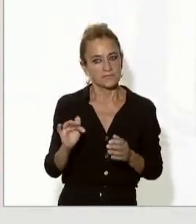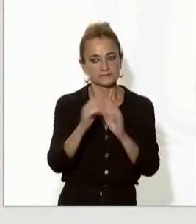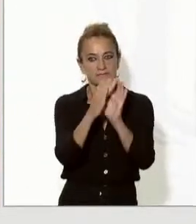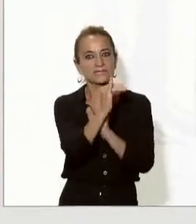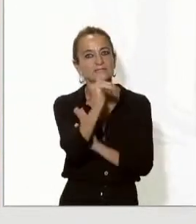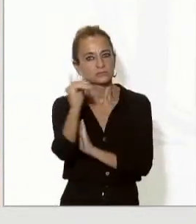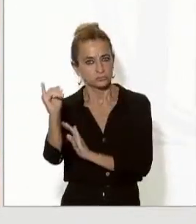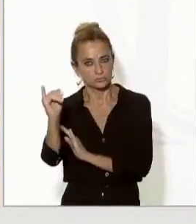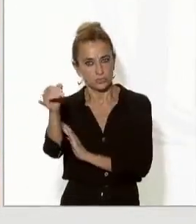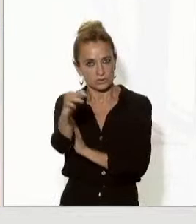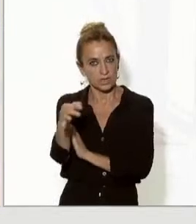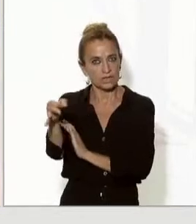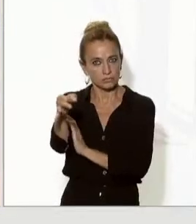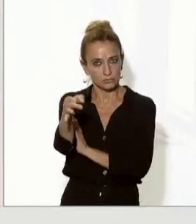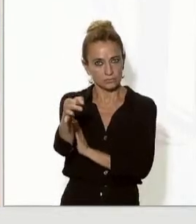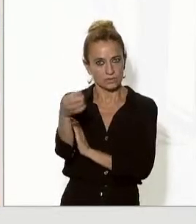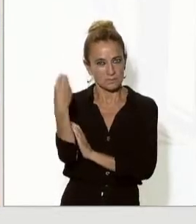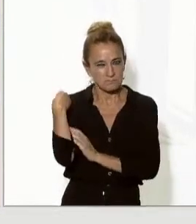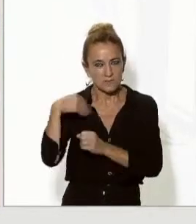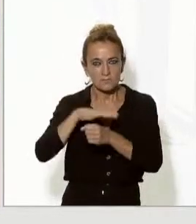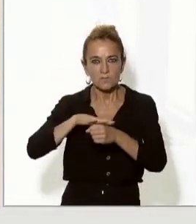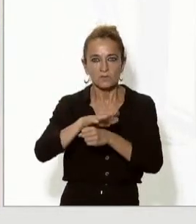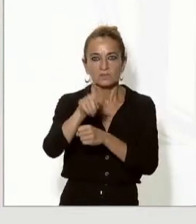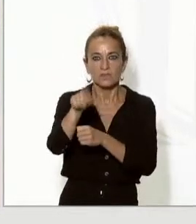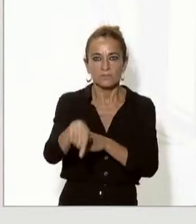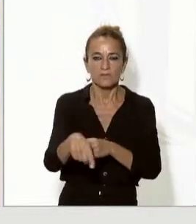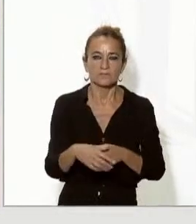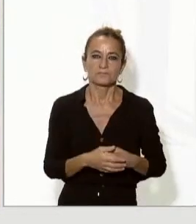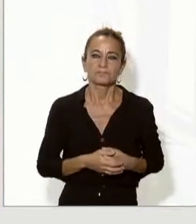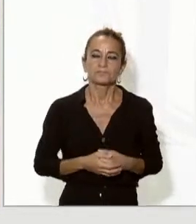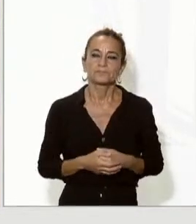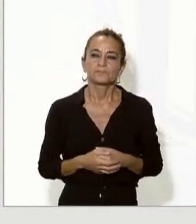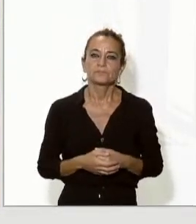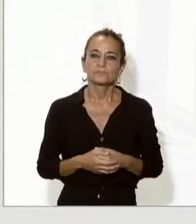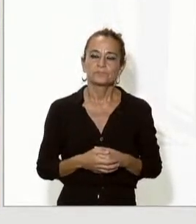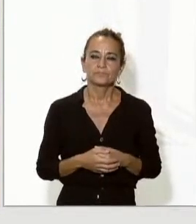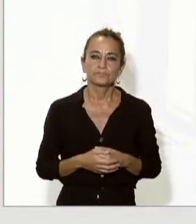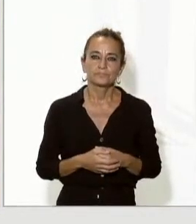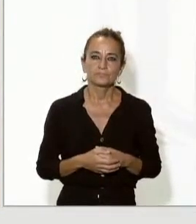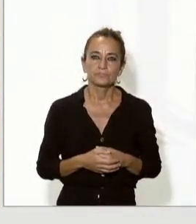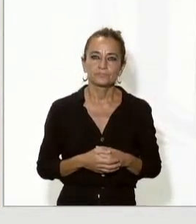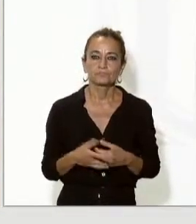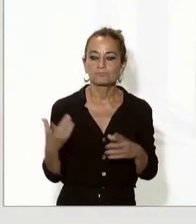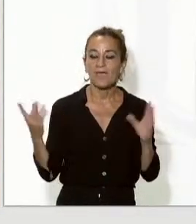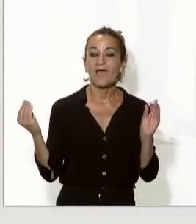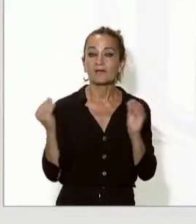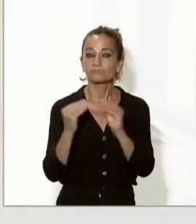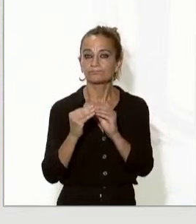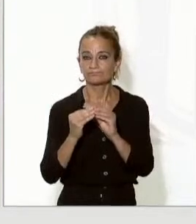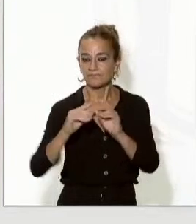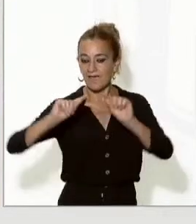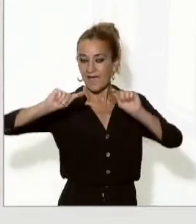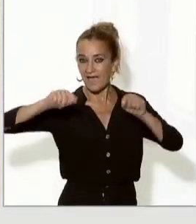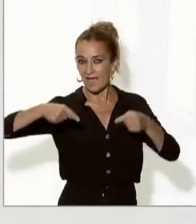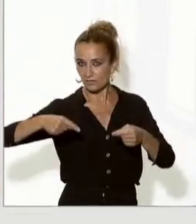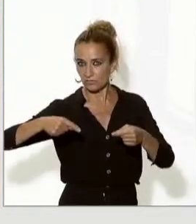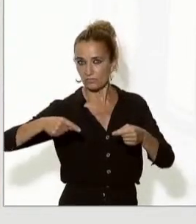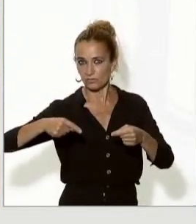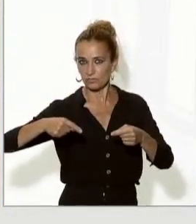institucions andorranes i també el desplegament d'un acord en matèria de conservació de la fauna salvatge.